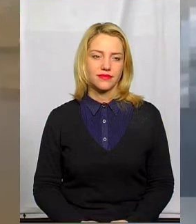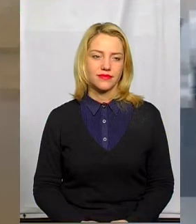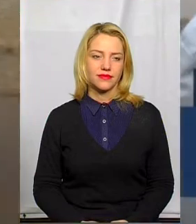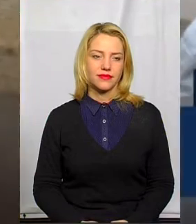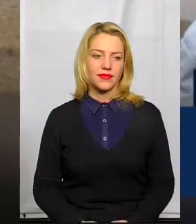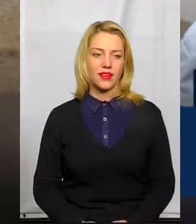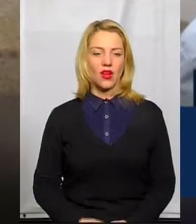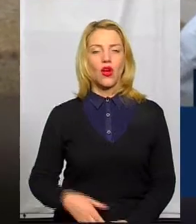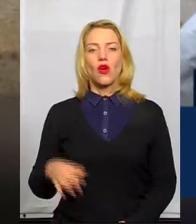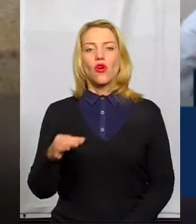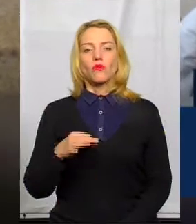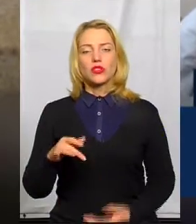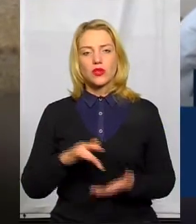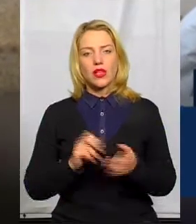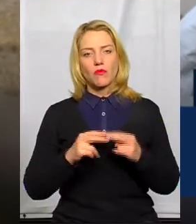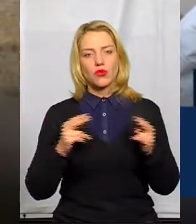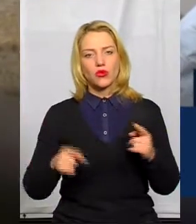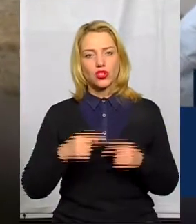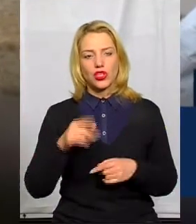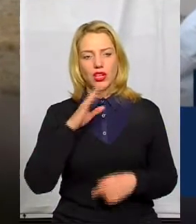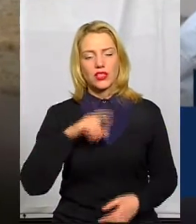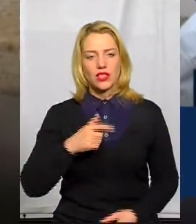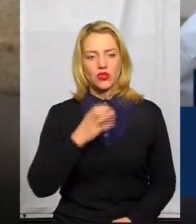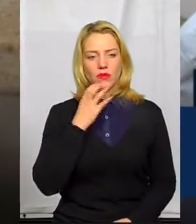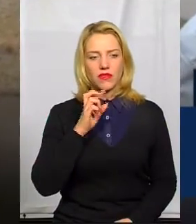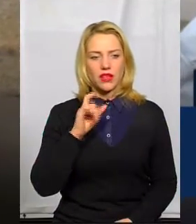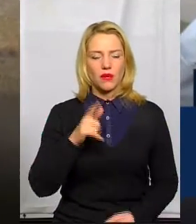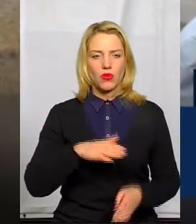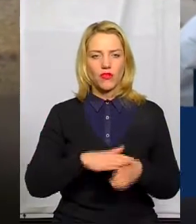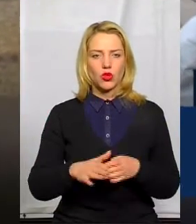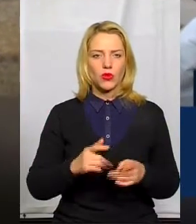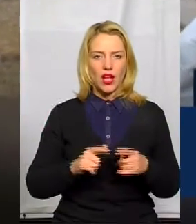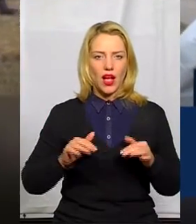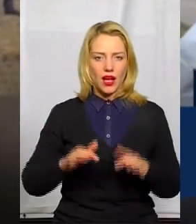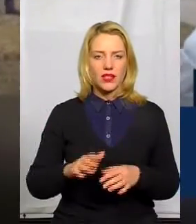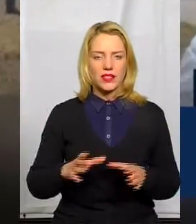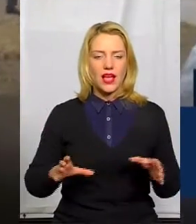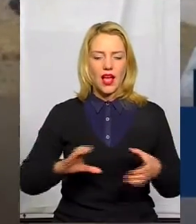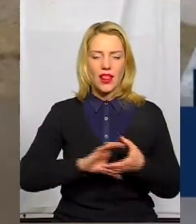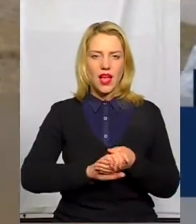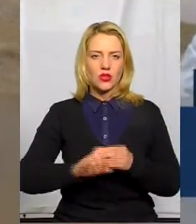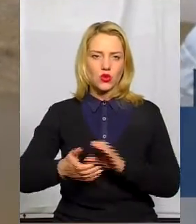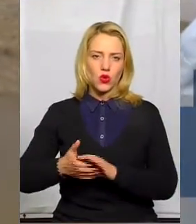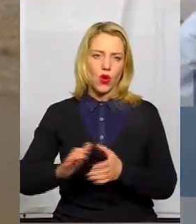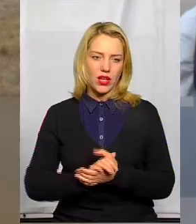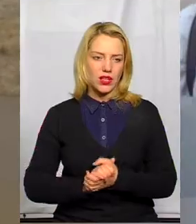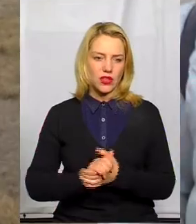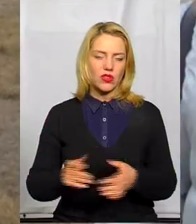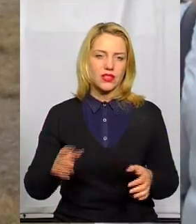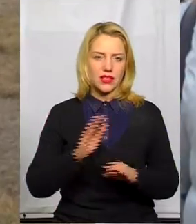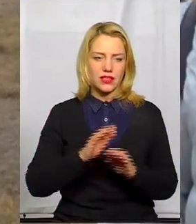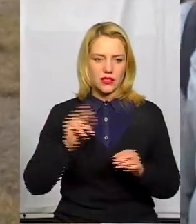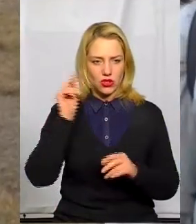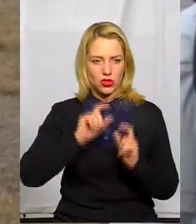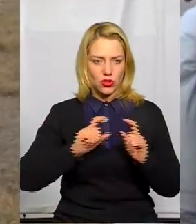У обласному центрі на мосту через річку Південний Бух відбувається акція «Ланцюг єдності». До неї долучилися місцеві школярі, вони взялися за